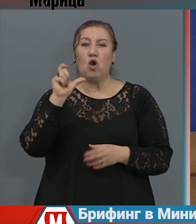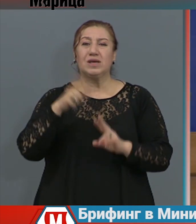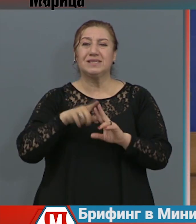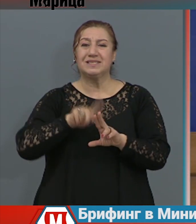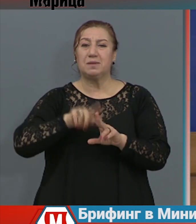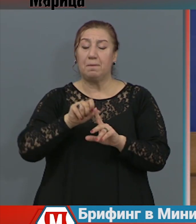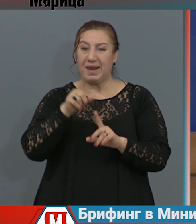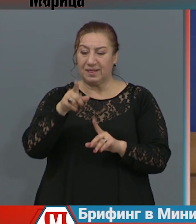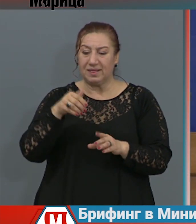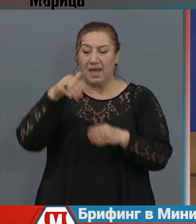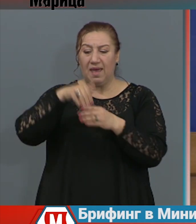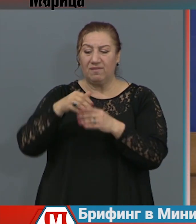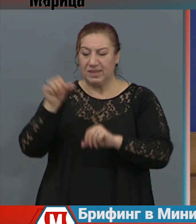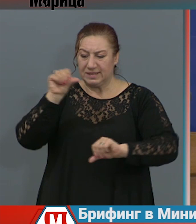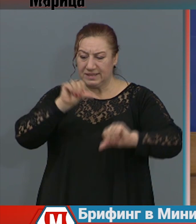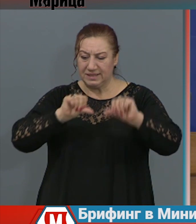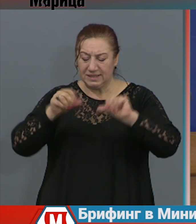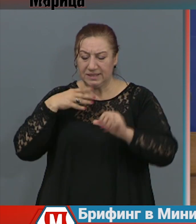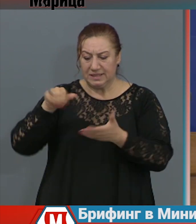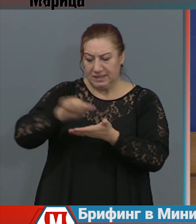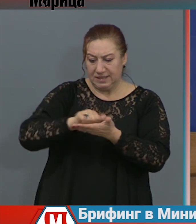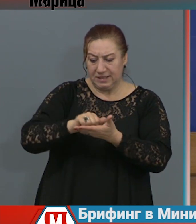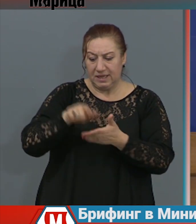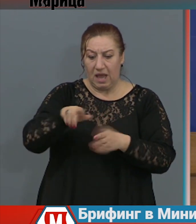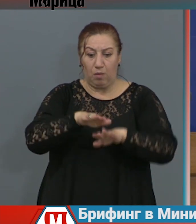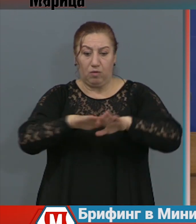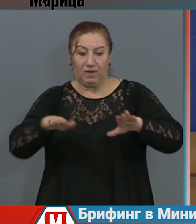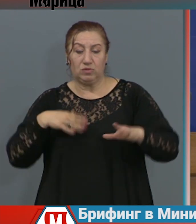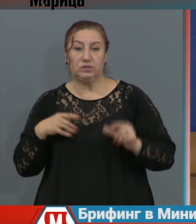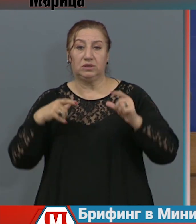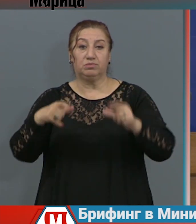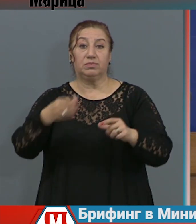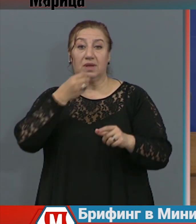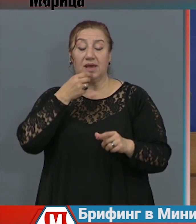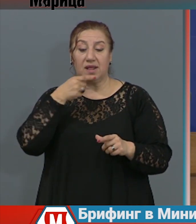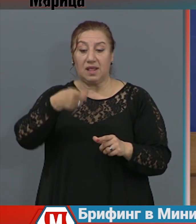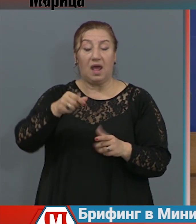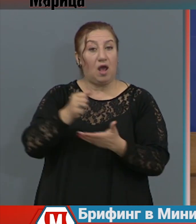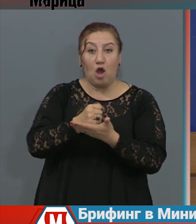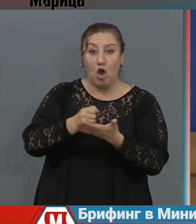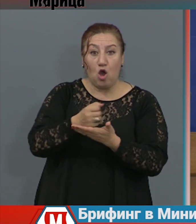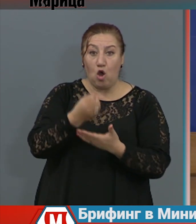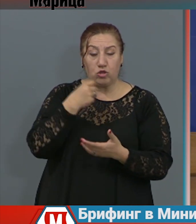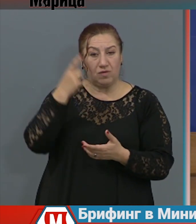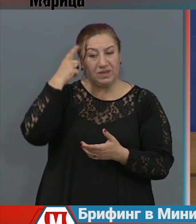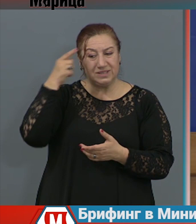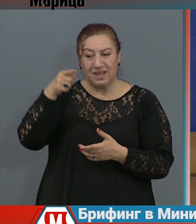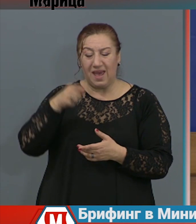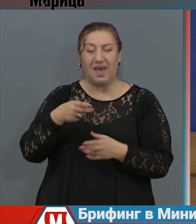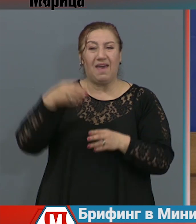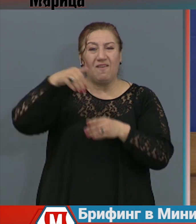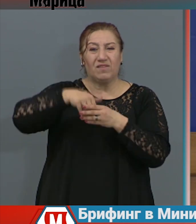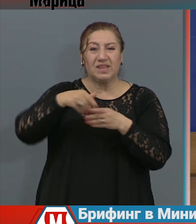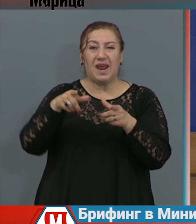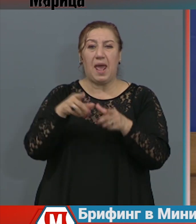повърхностни, върху които се сервира храна. Сериозни ли и основателни ли са техните притиснения? Тъй като знаем метанола, дори за чистачки е забранен вече.